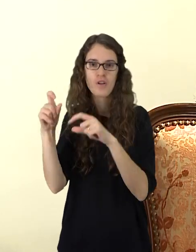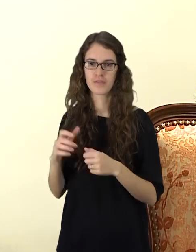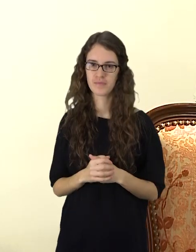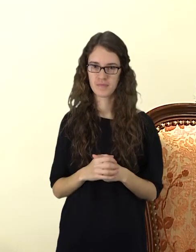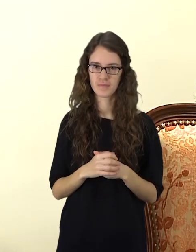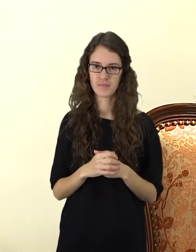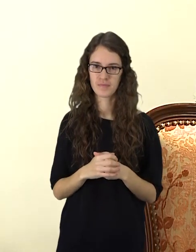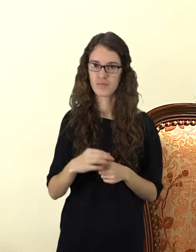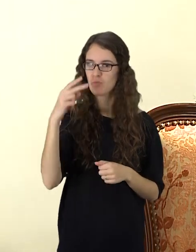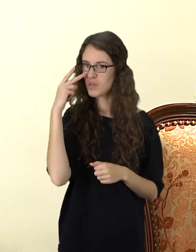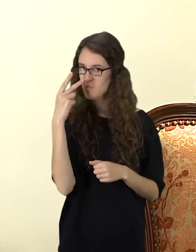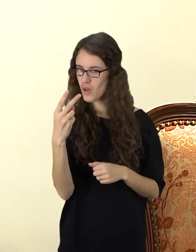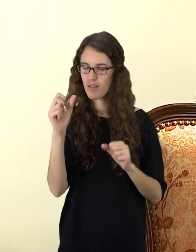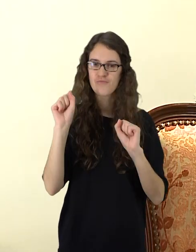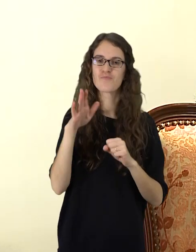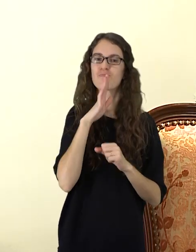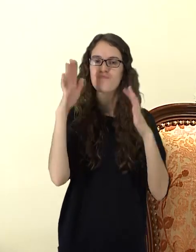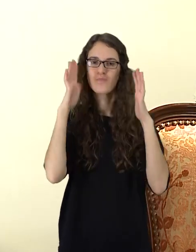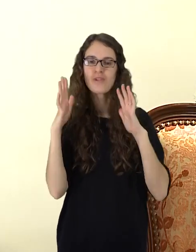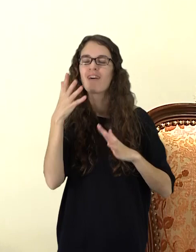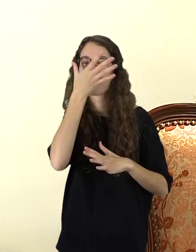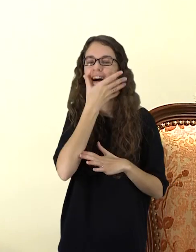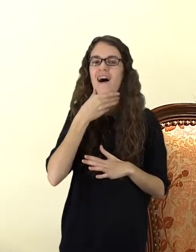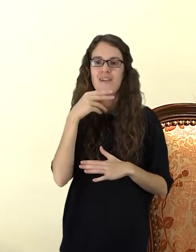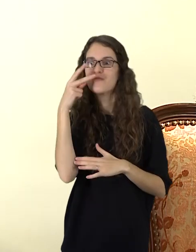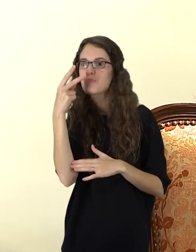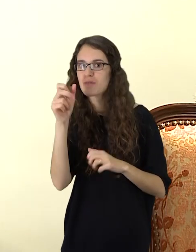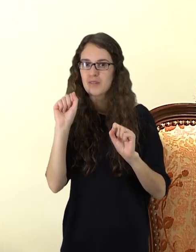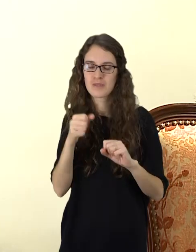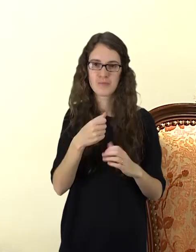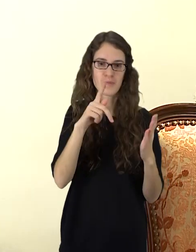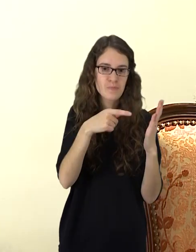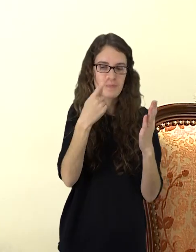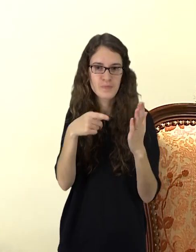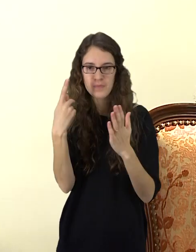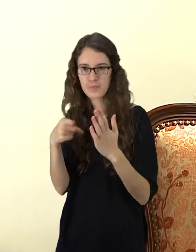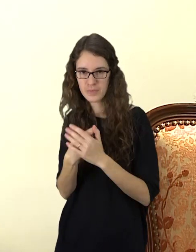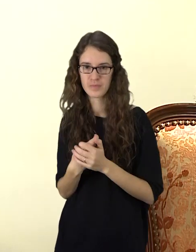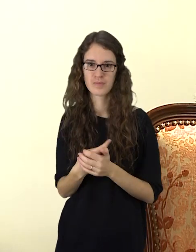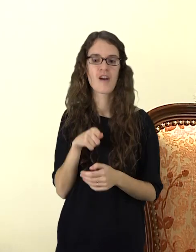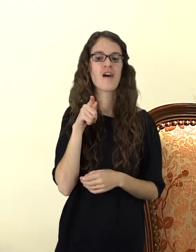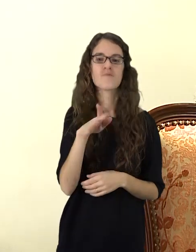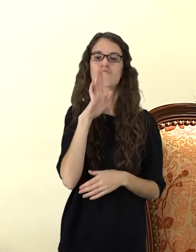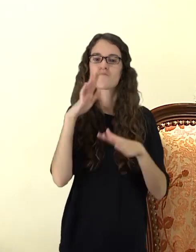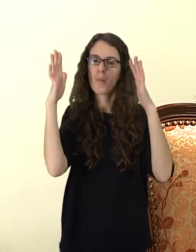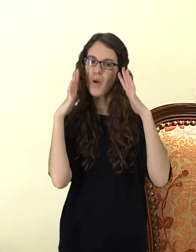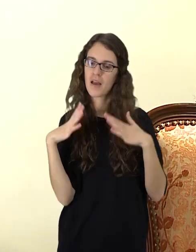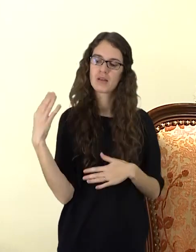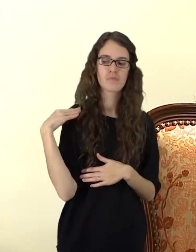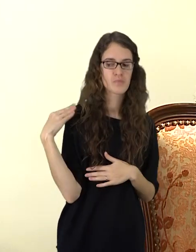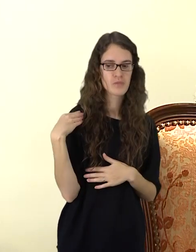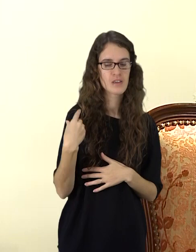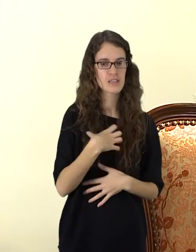nepaprasto grožo dangišką emotiną Mariją, kuri mums visiems primena svarbiausius dalykus, o mes